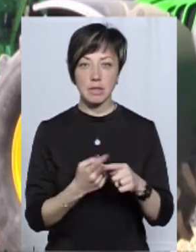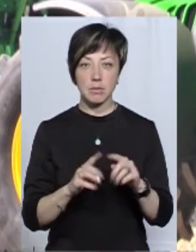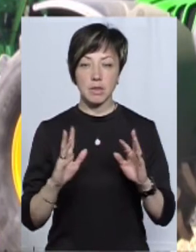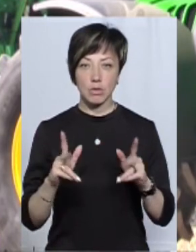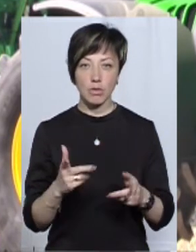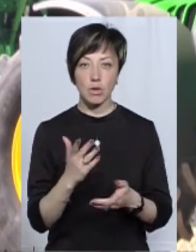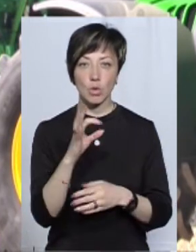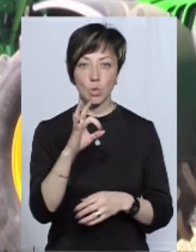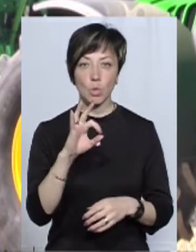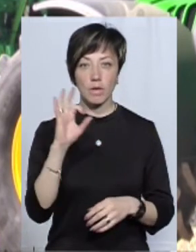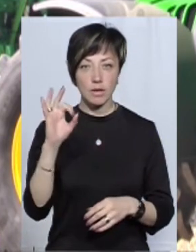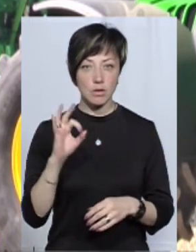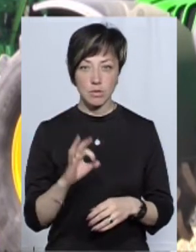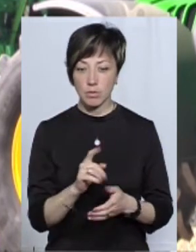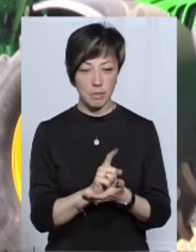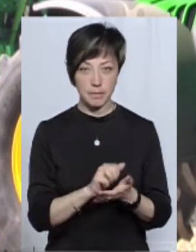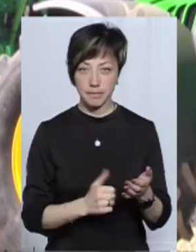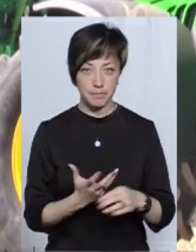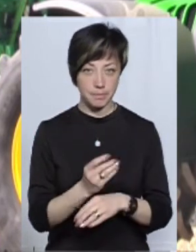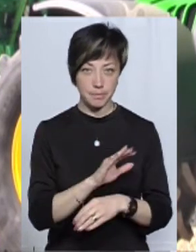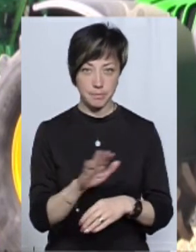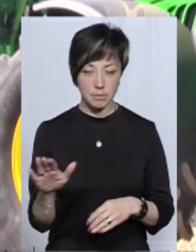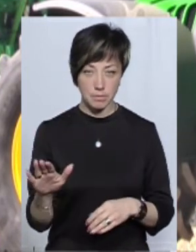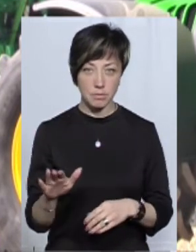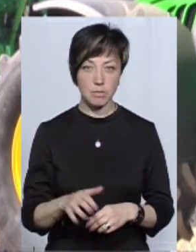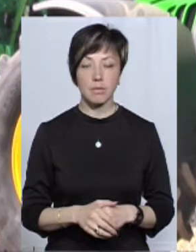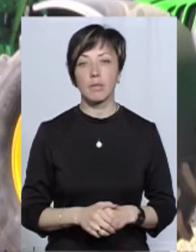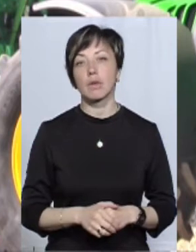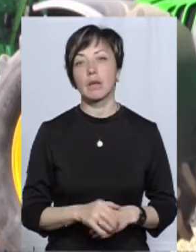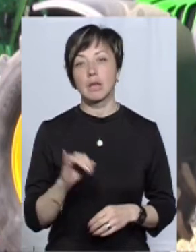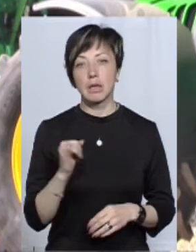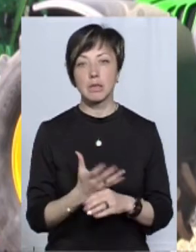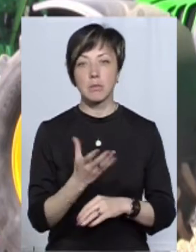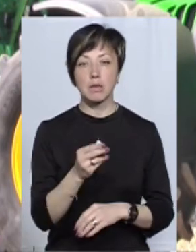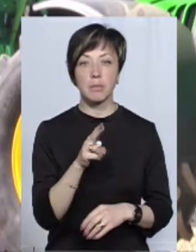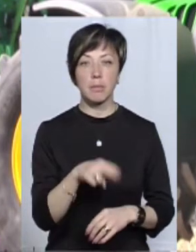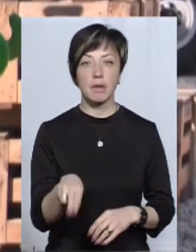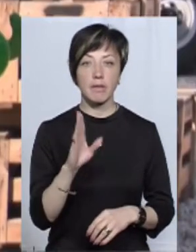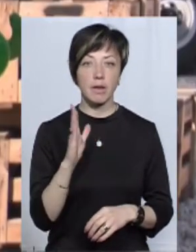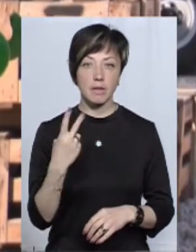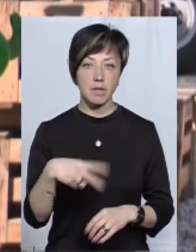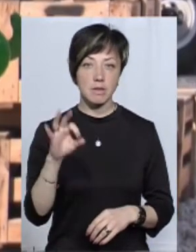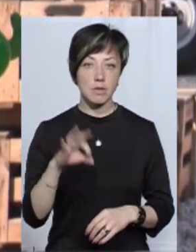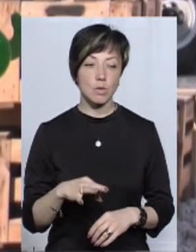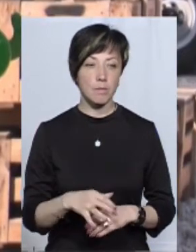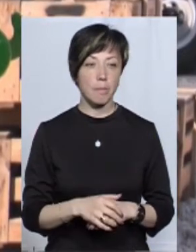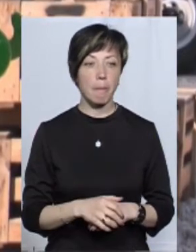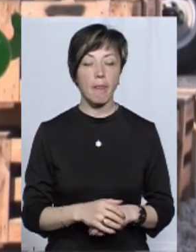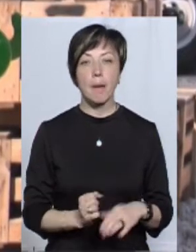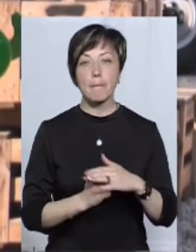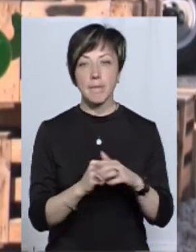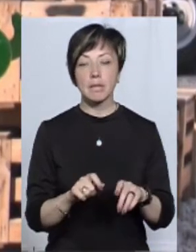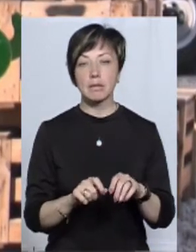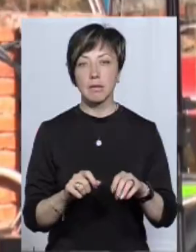складе 0%, тобто мита не сплачується, і сплачується ПДВ 20%. Наметний склад відкритого